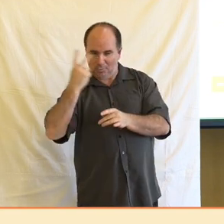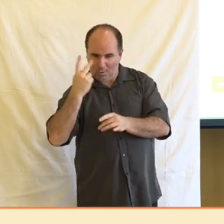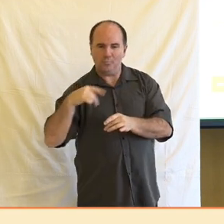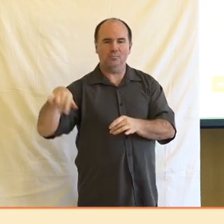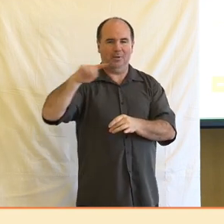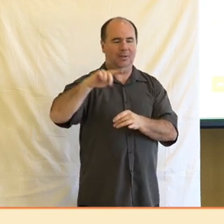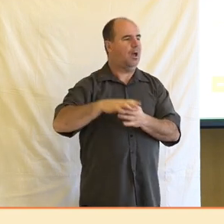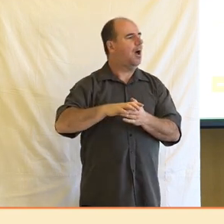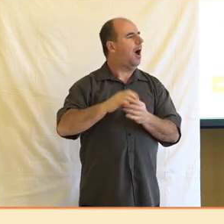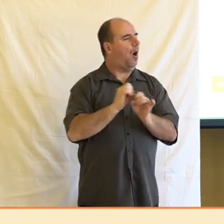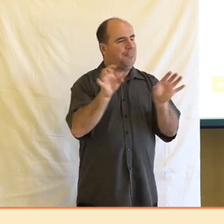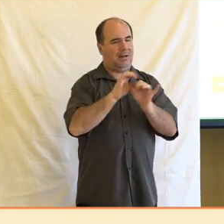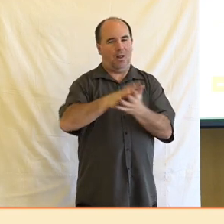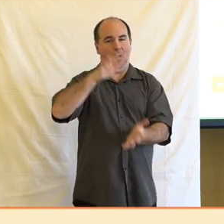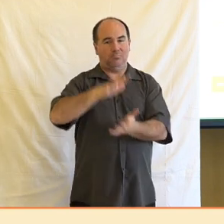kriticky.